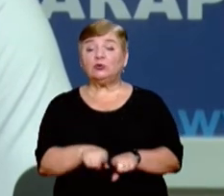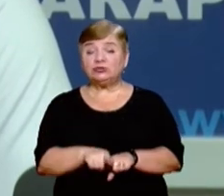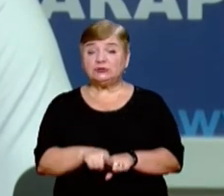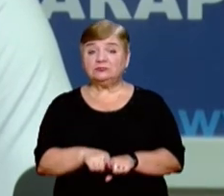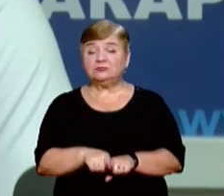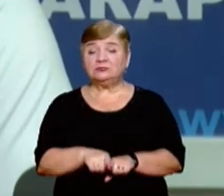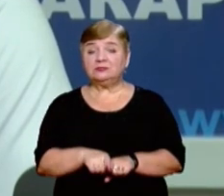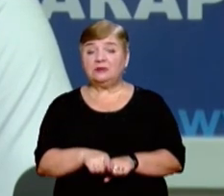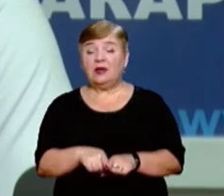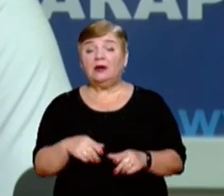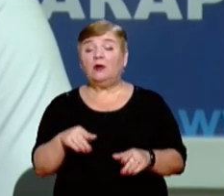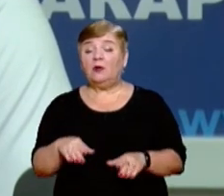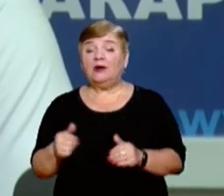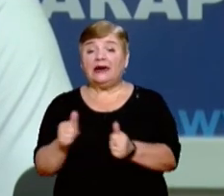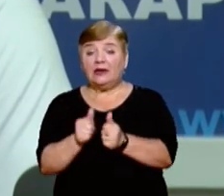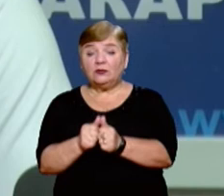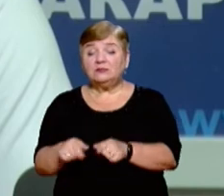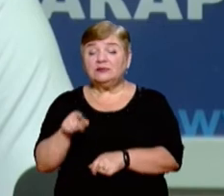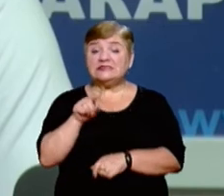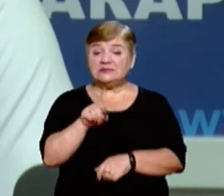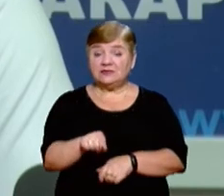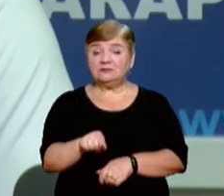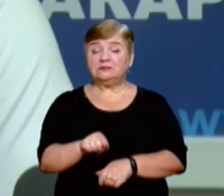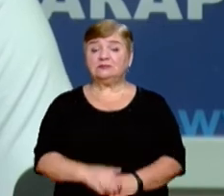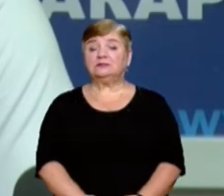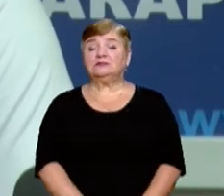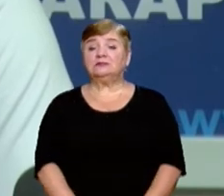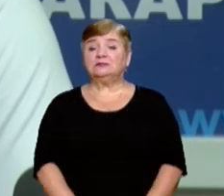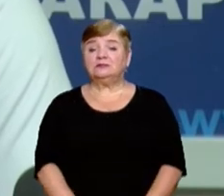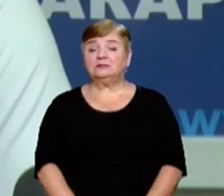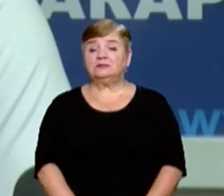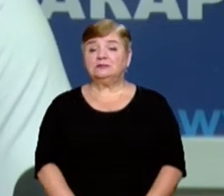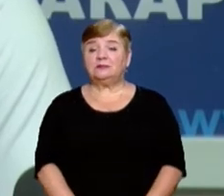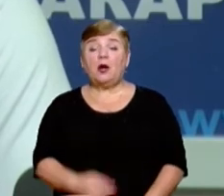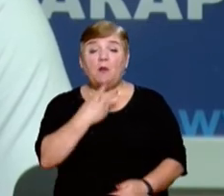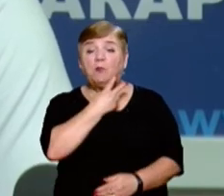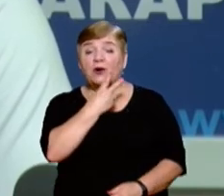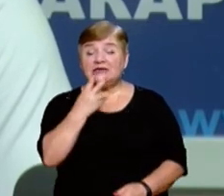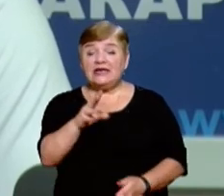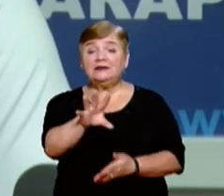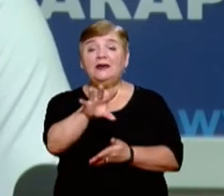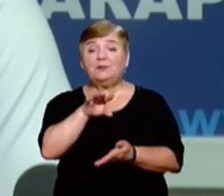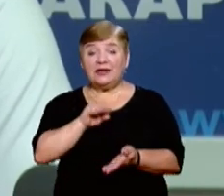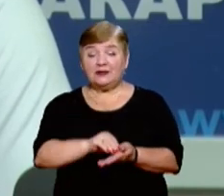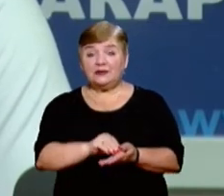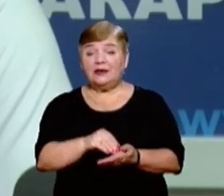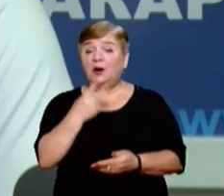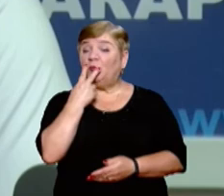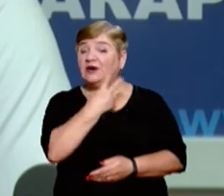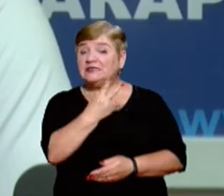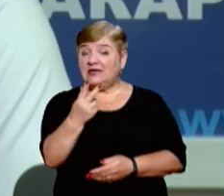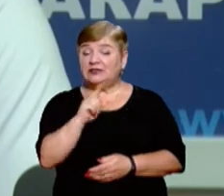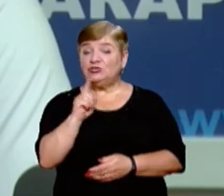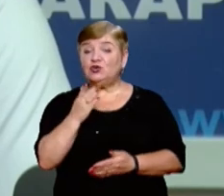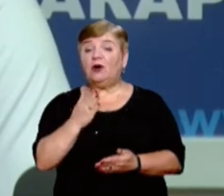порад з цим, це показати приклад, показати, що є